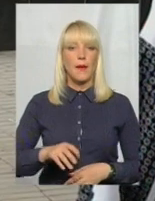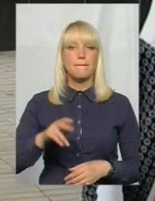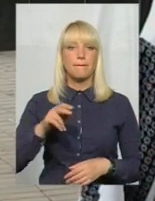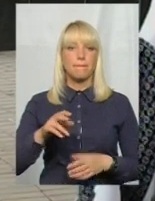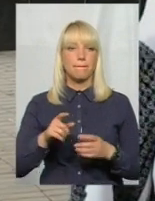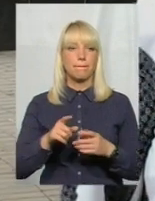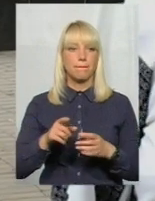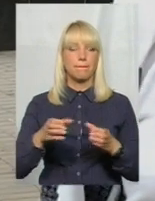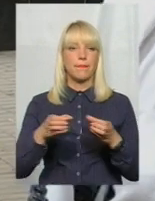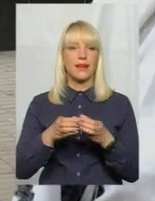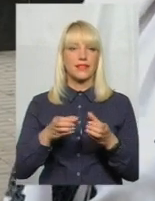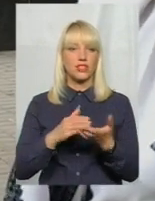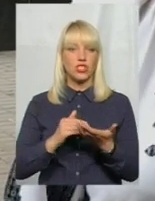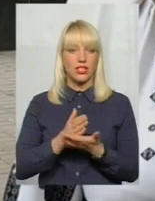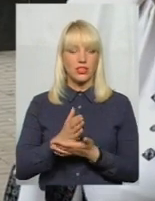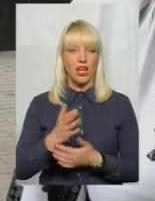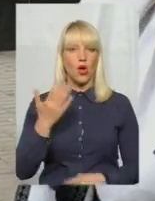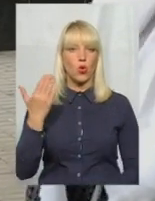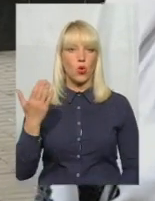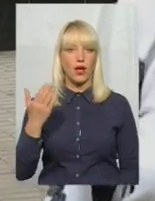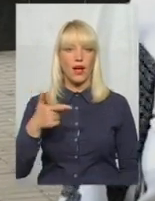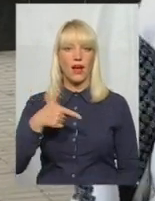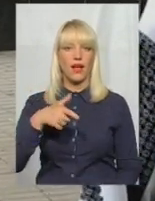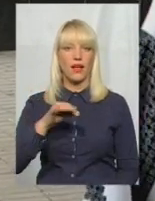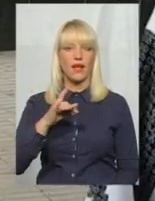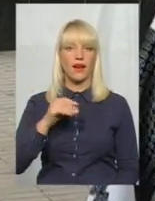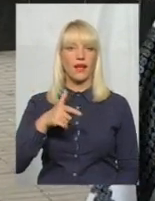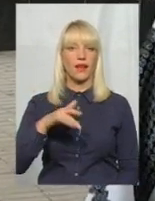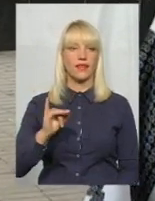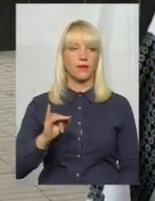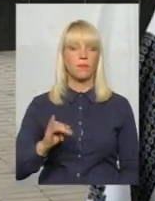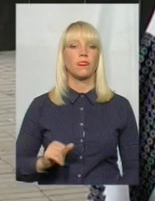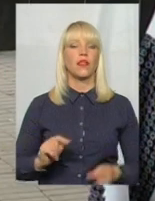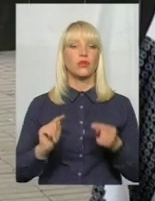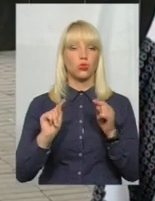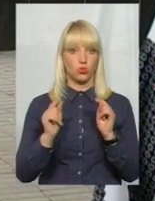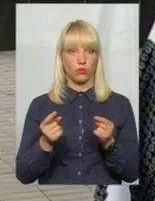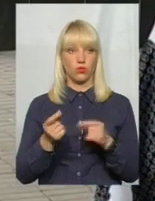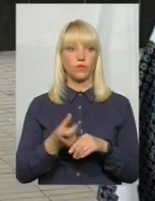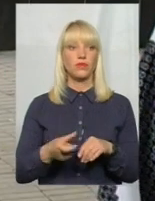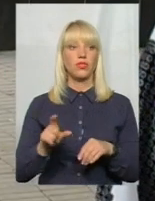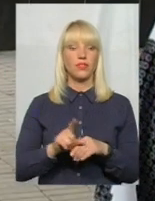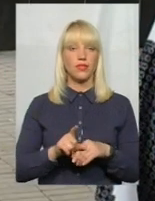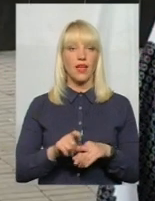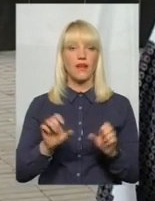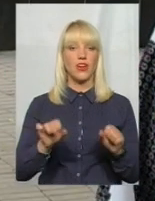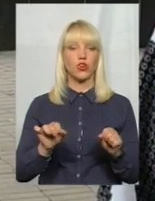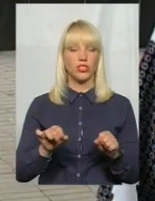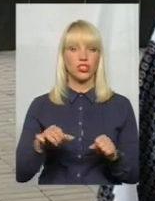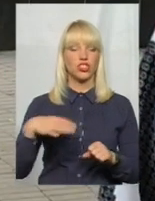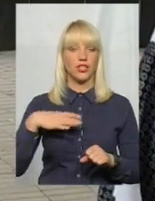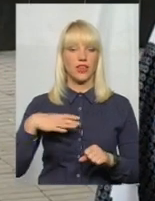Олександра Герега. І тому найвірогідніше чекати